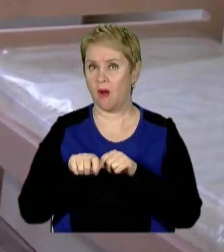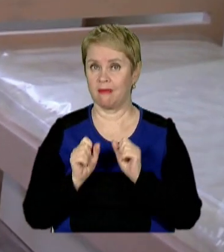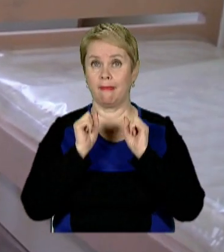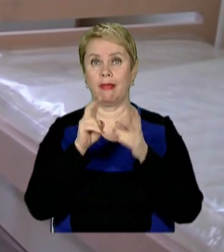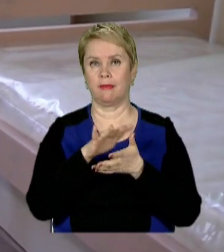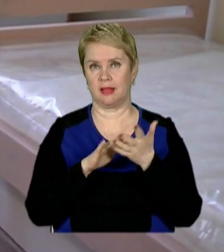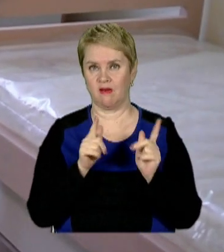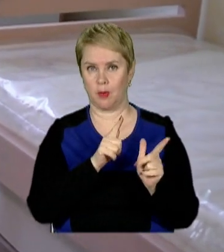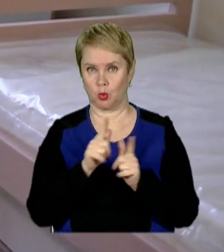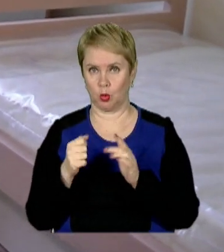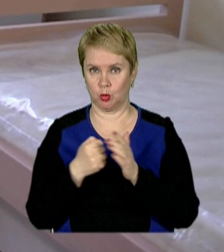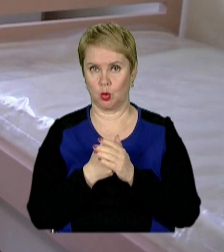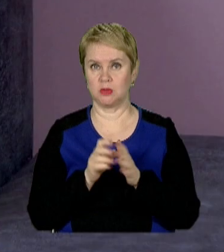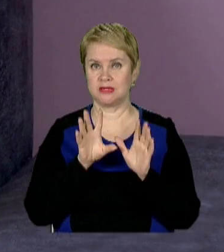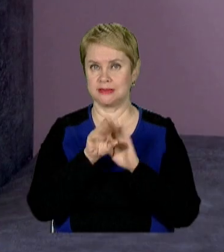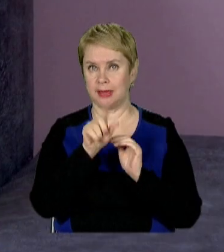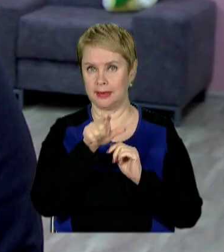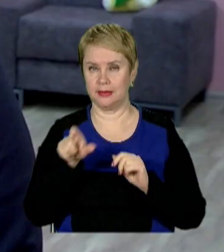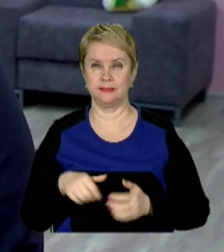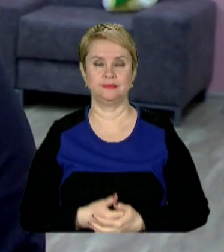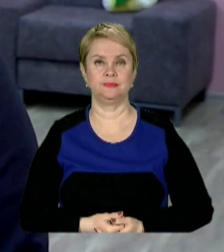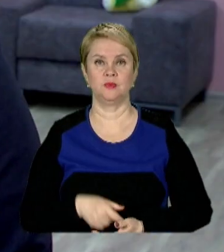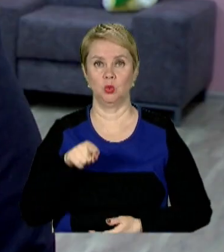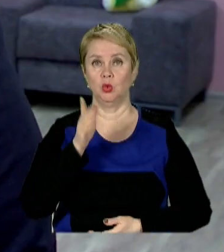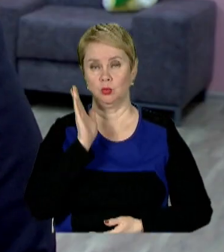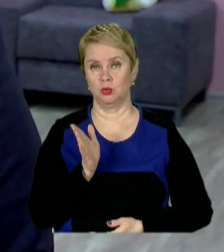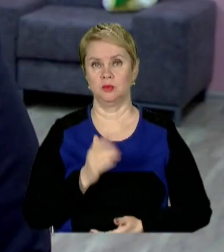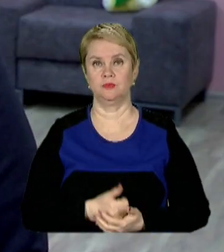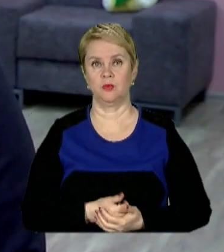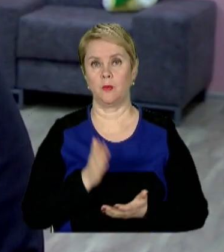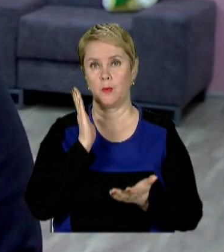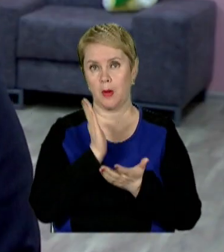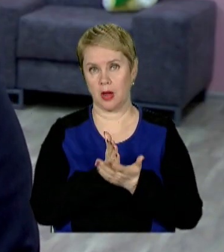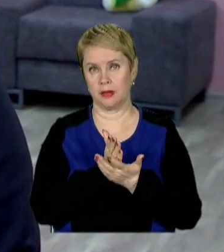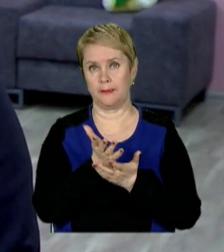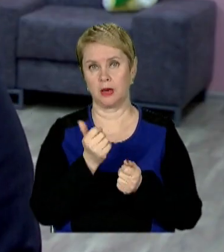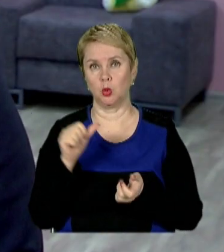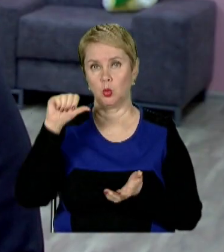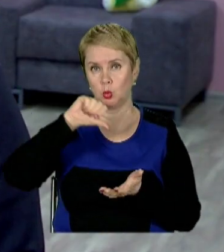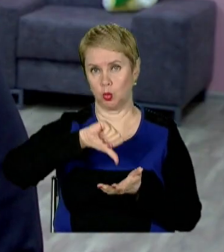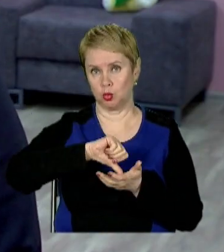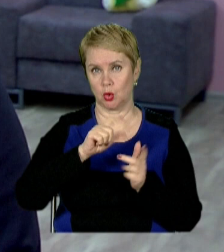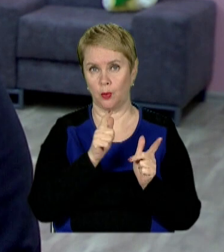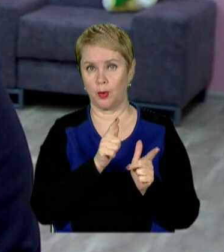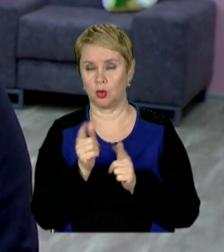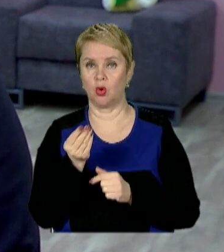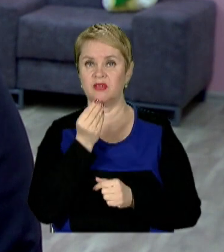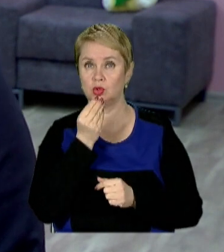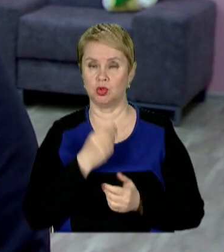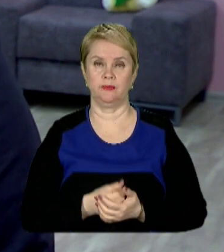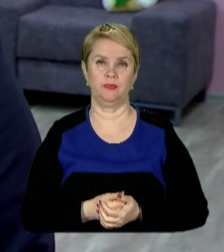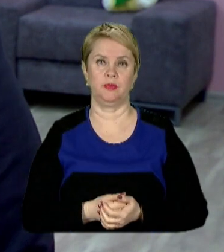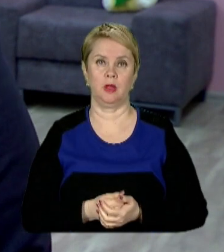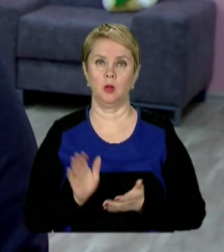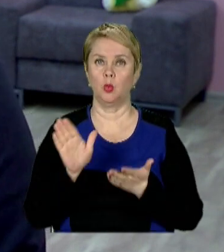як триває підготовка до заселення. Тут вони безпосередньо мають брати участь у приготуванні їжі,